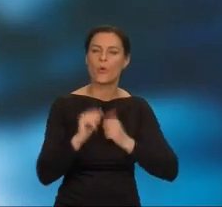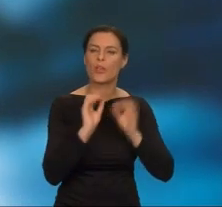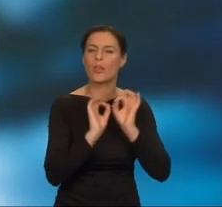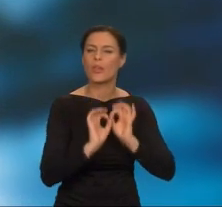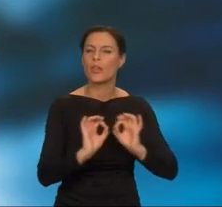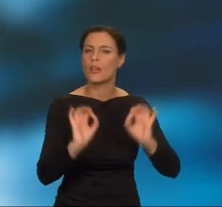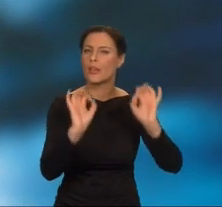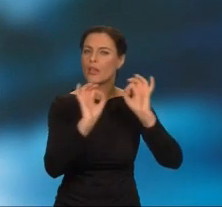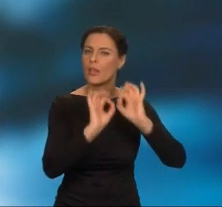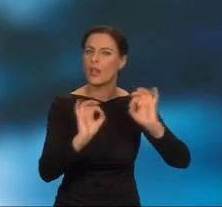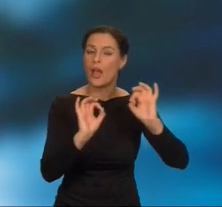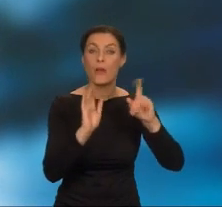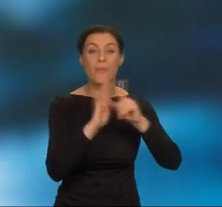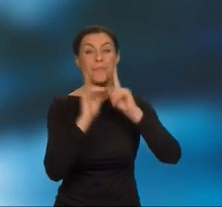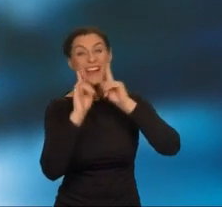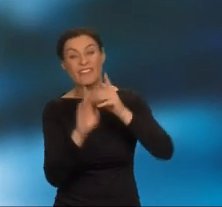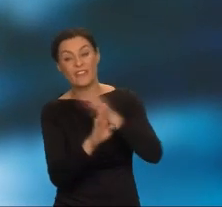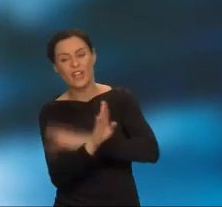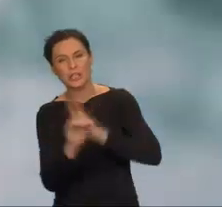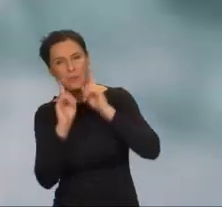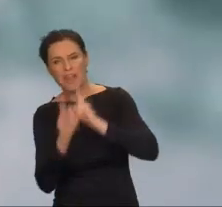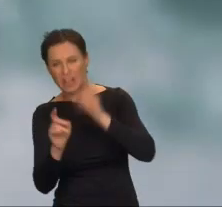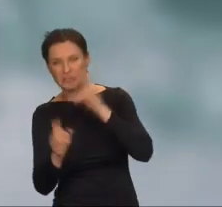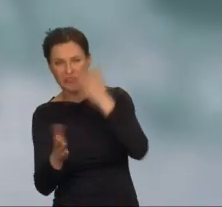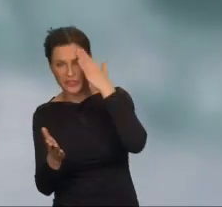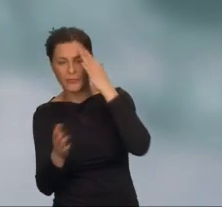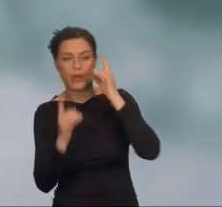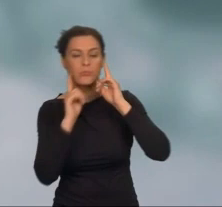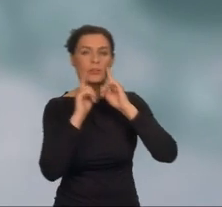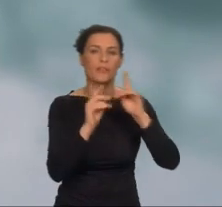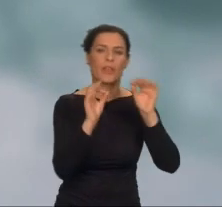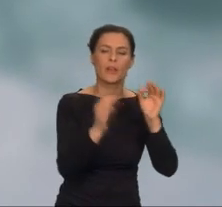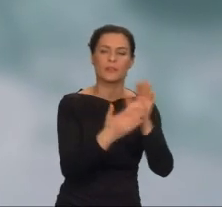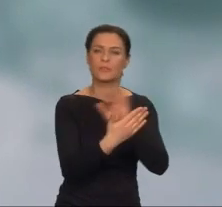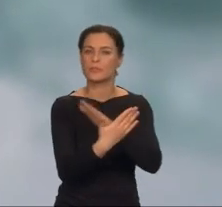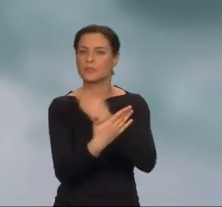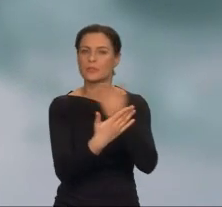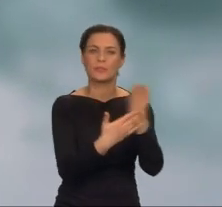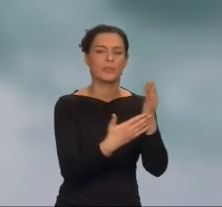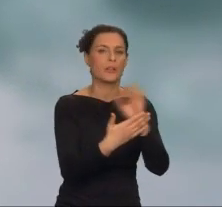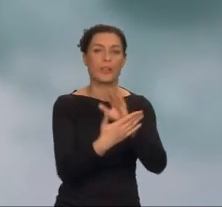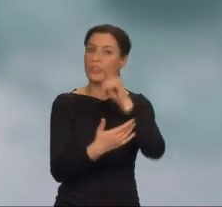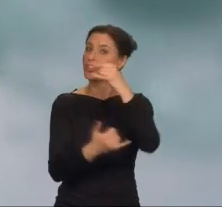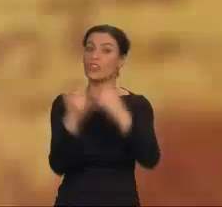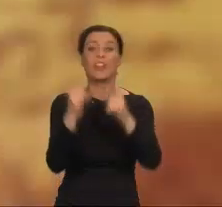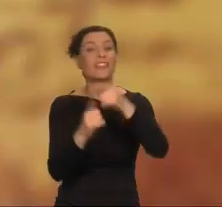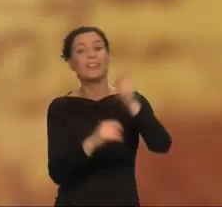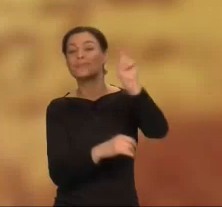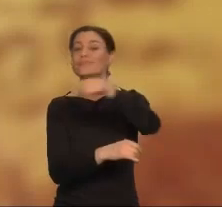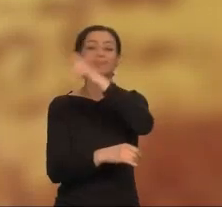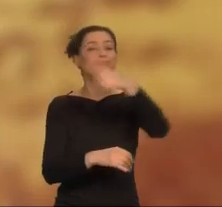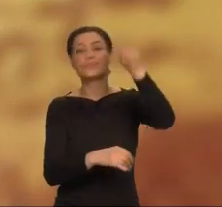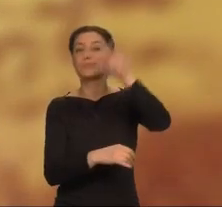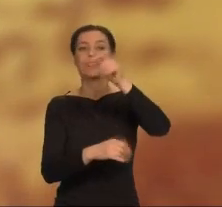Prawda staje się męsza. A co, jeśli nie jesteś magiem i nie możesz wszystkiego naprawić